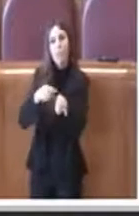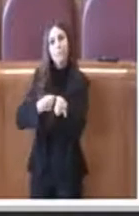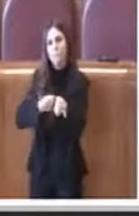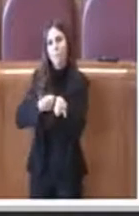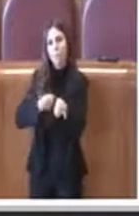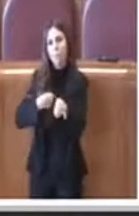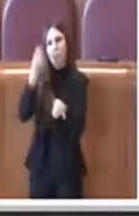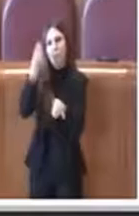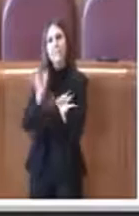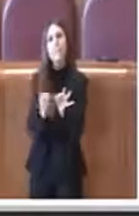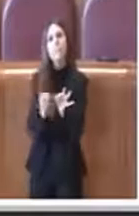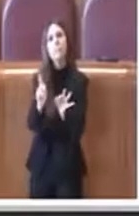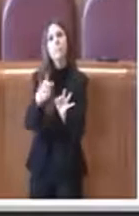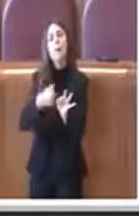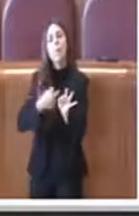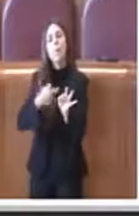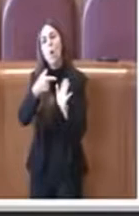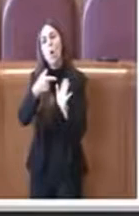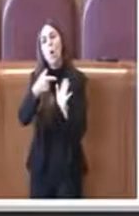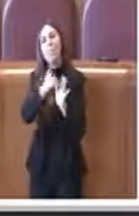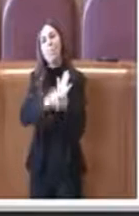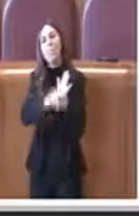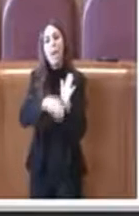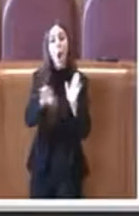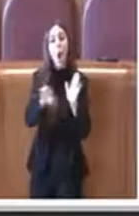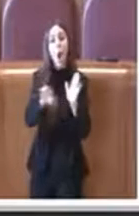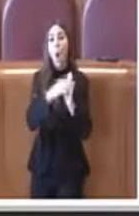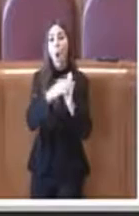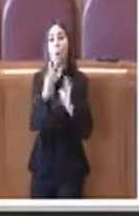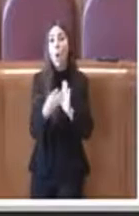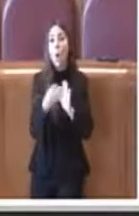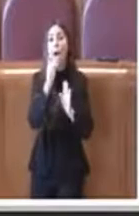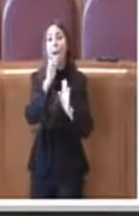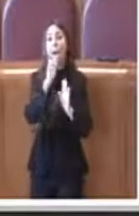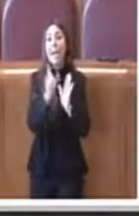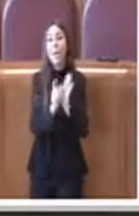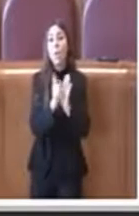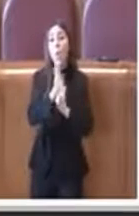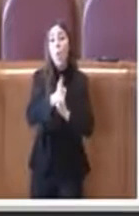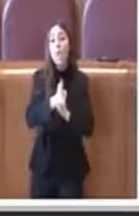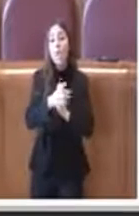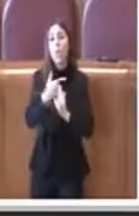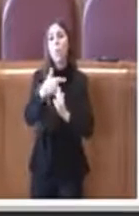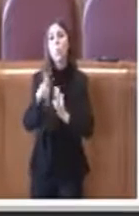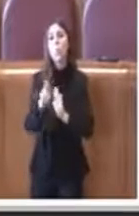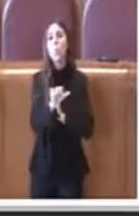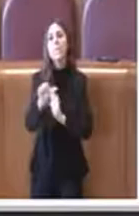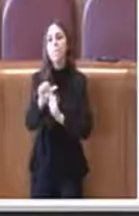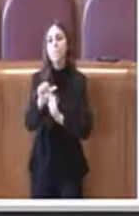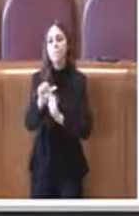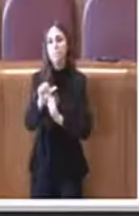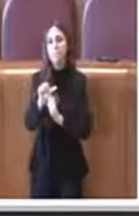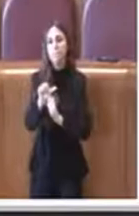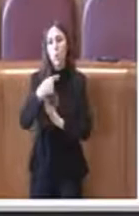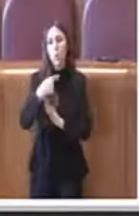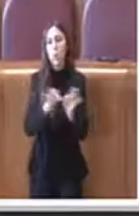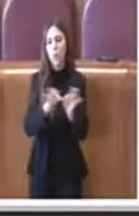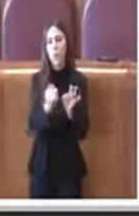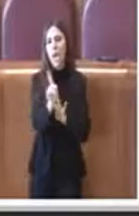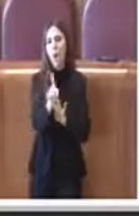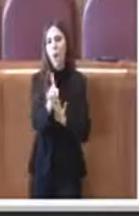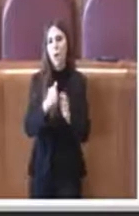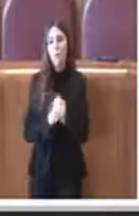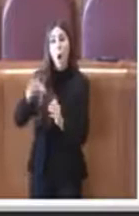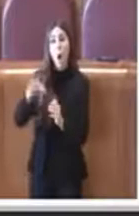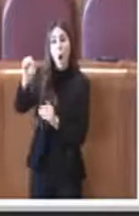impostare tutta quanta la delibera è sul comma 4 dell'articolo 14 del TUSP l'OREF